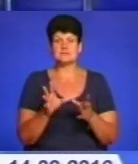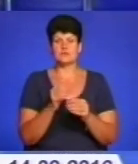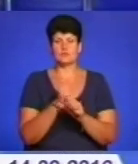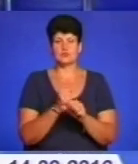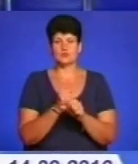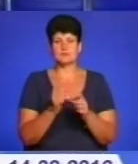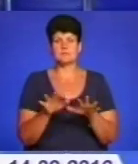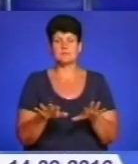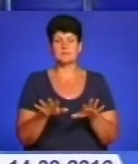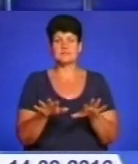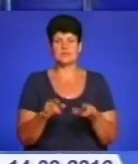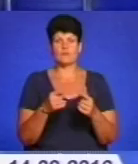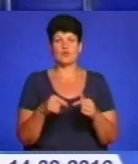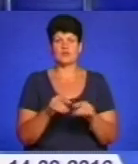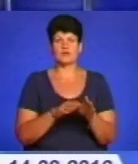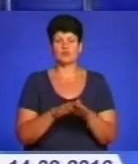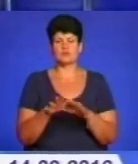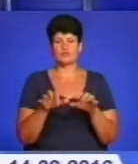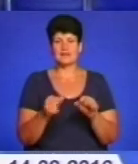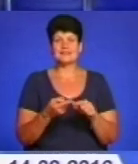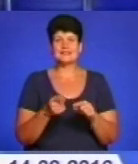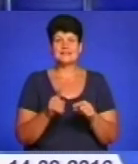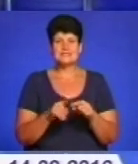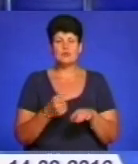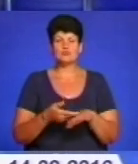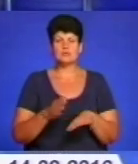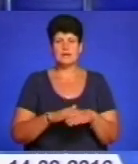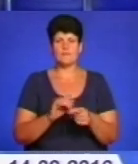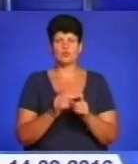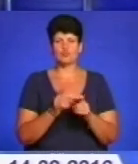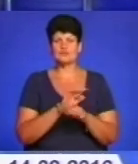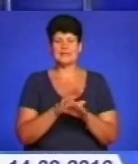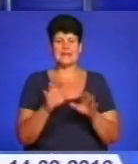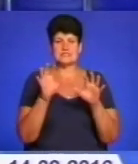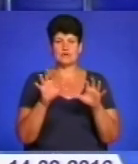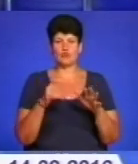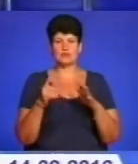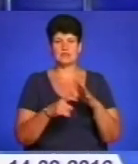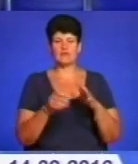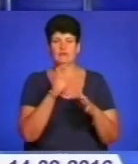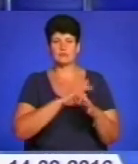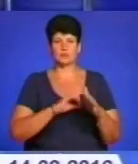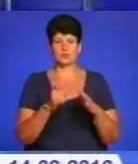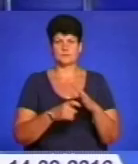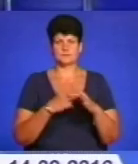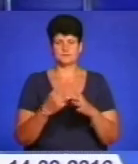місцевими органами виконавчої влади. Це в свою чергу складнює боротьбу з незаконним видобутком корисних копалин.